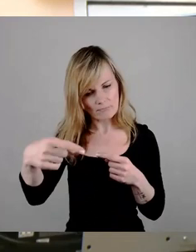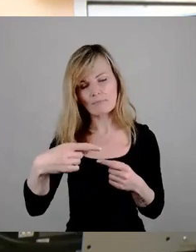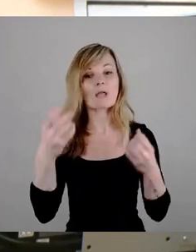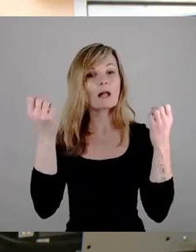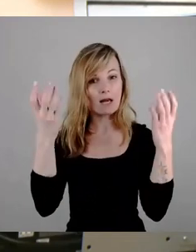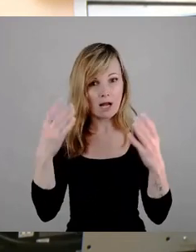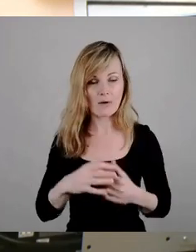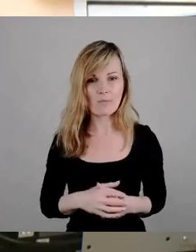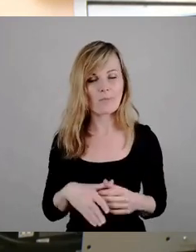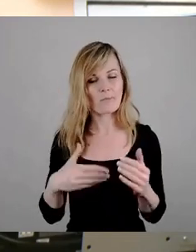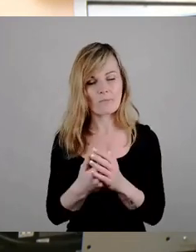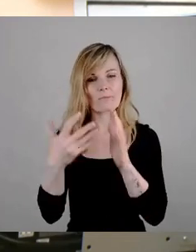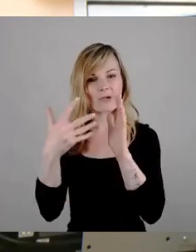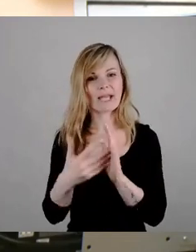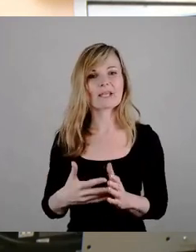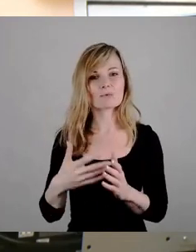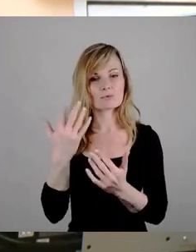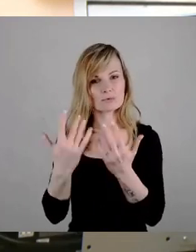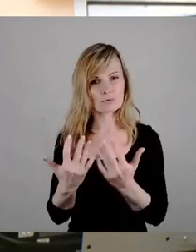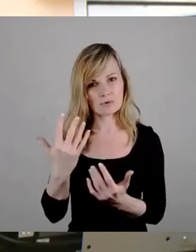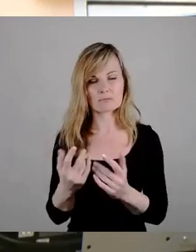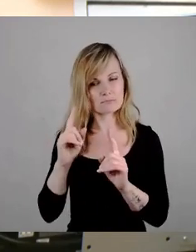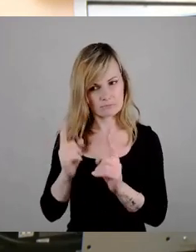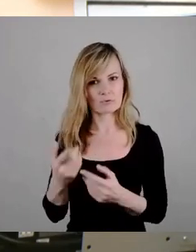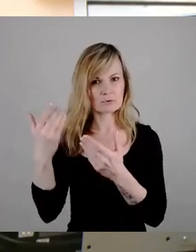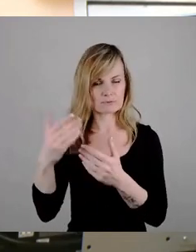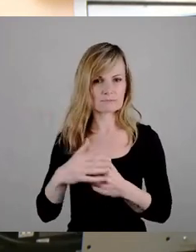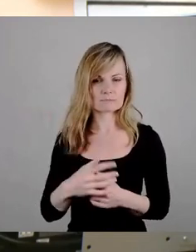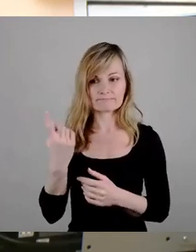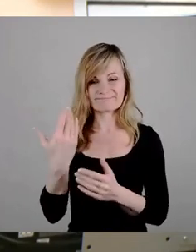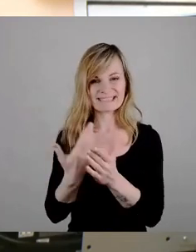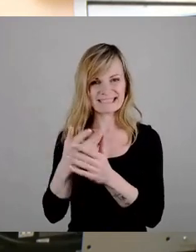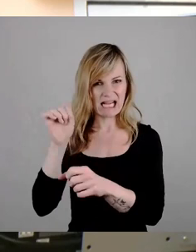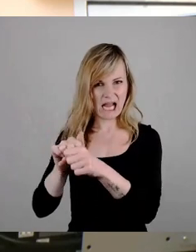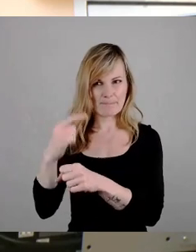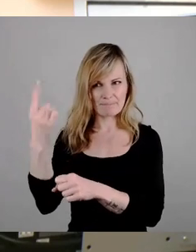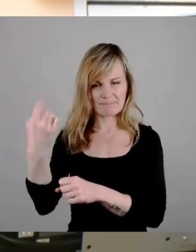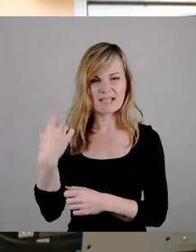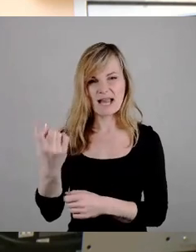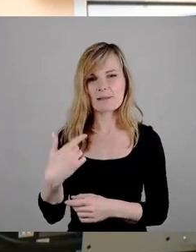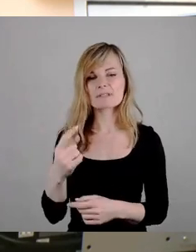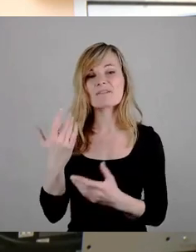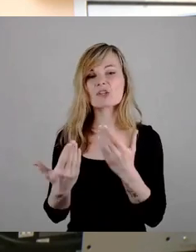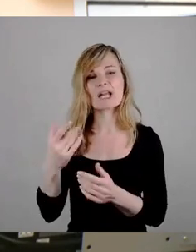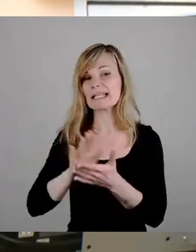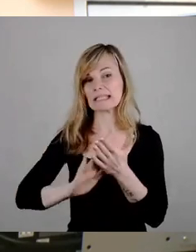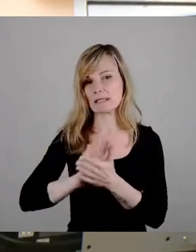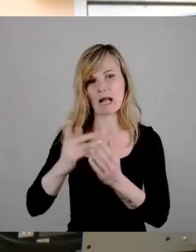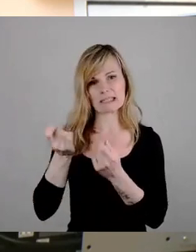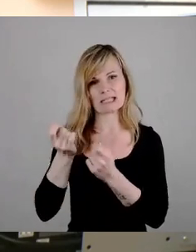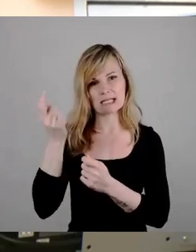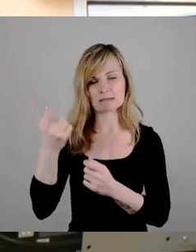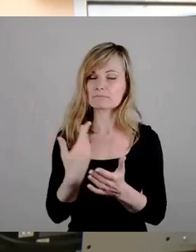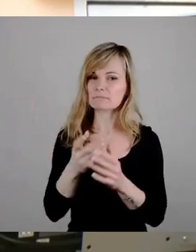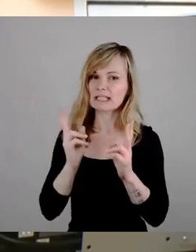ist dieses Rechnungsprüfungsamt, was wahrscheinlich am wenigsten tanzt in dieser Stadt und es ist auch richtig so, damit zu beauftragen.